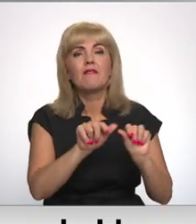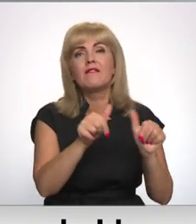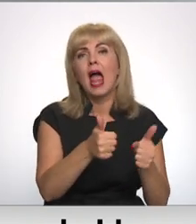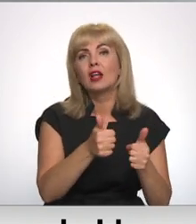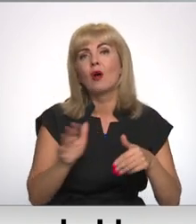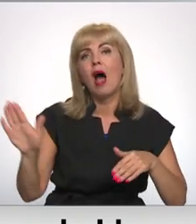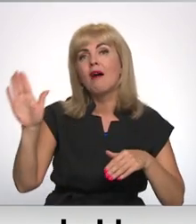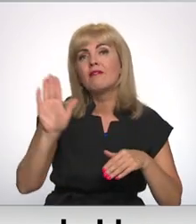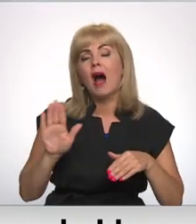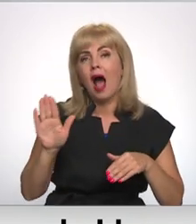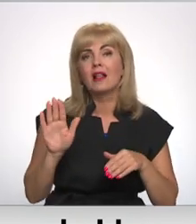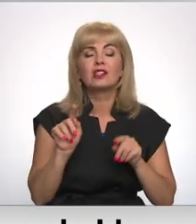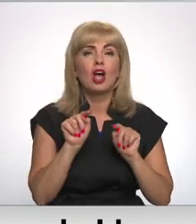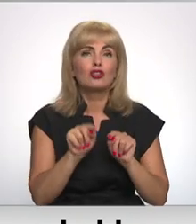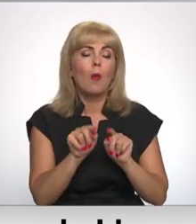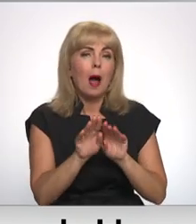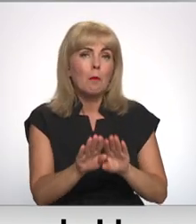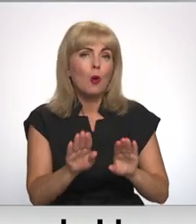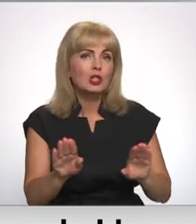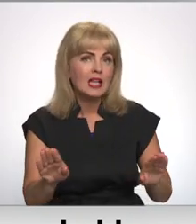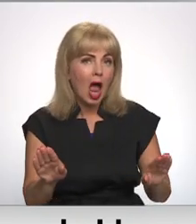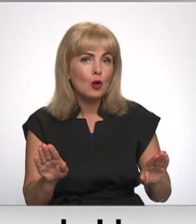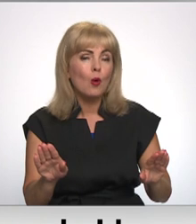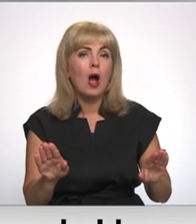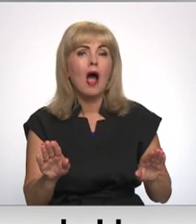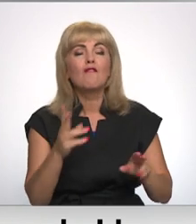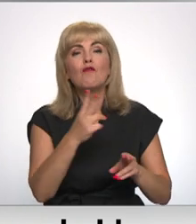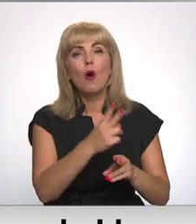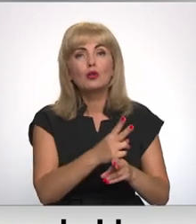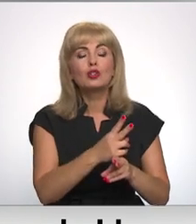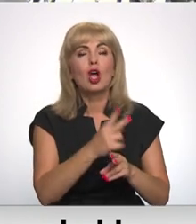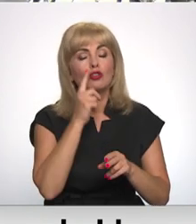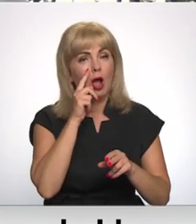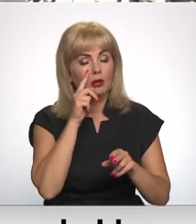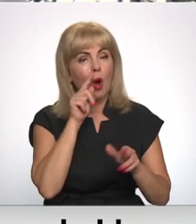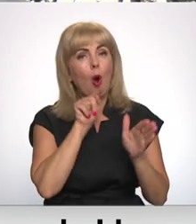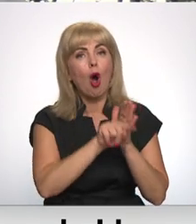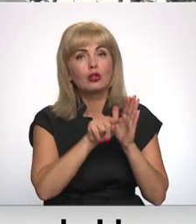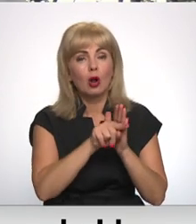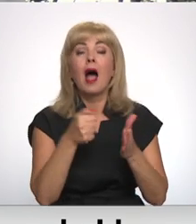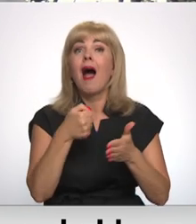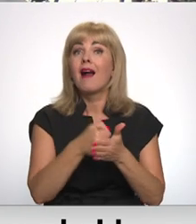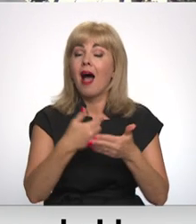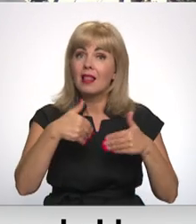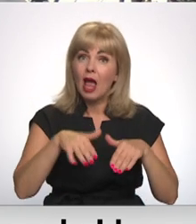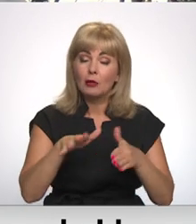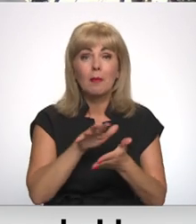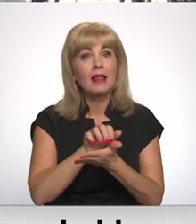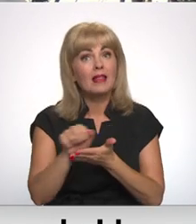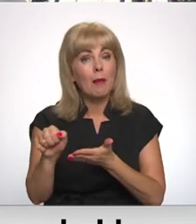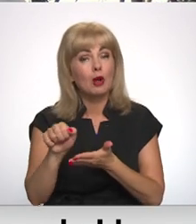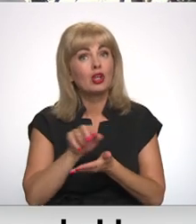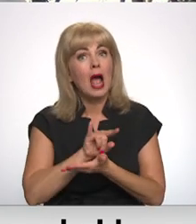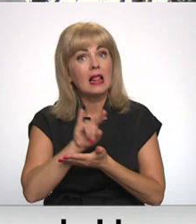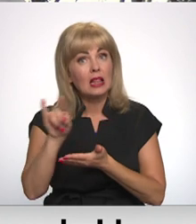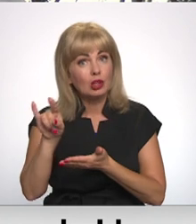valsts šo muzeju funkcionēšanu uzrauga. Gala lemmas par to, vai demontētā lidmašīna